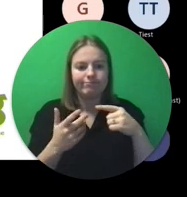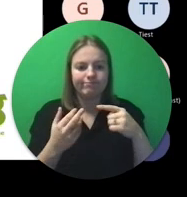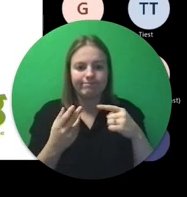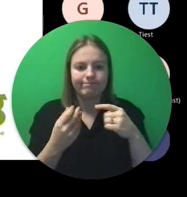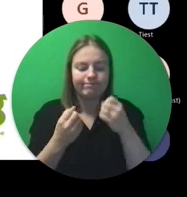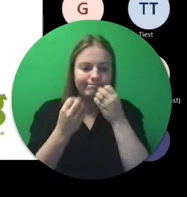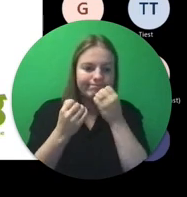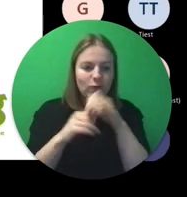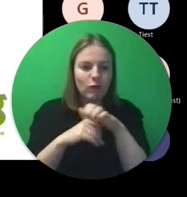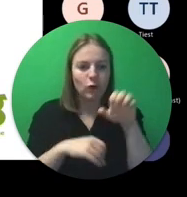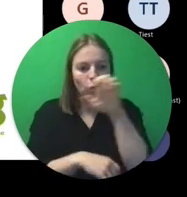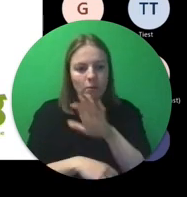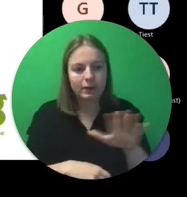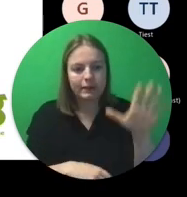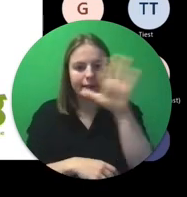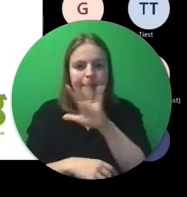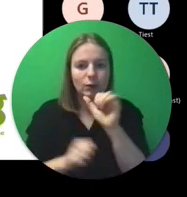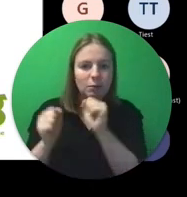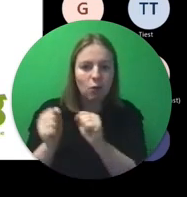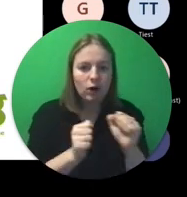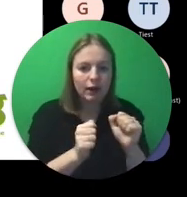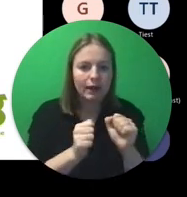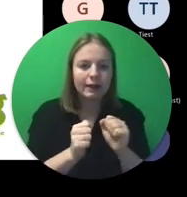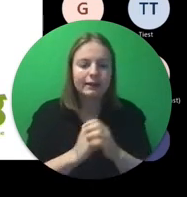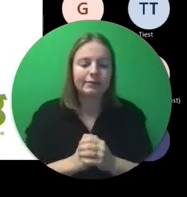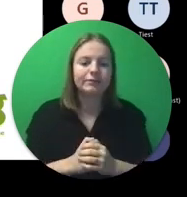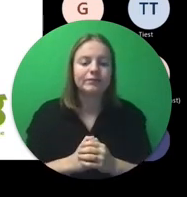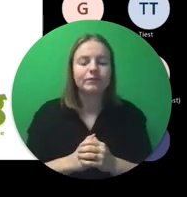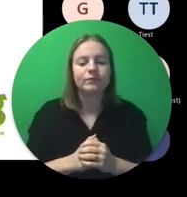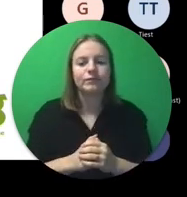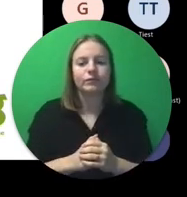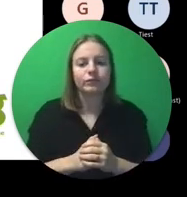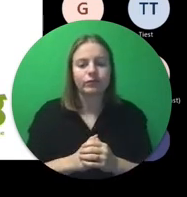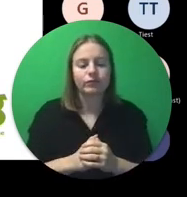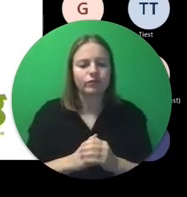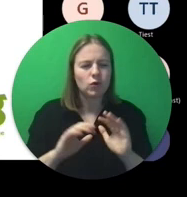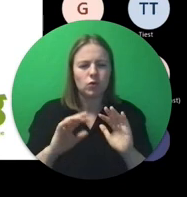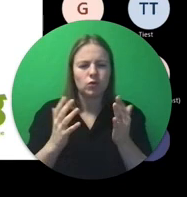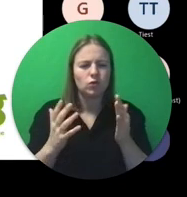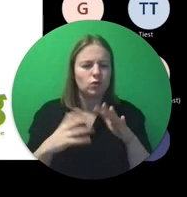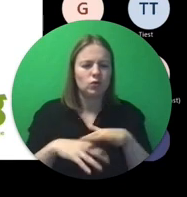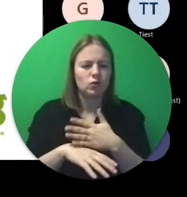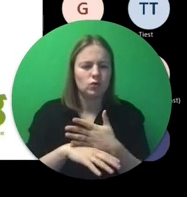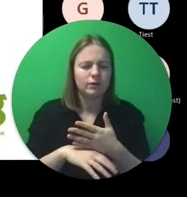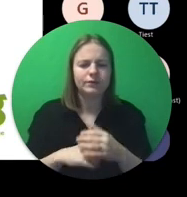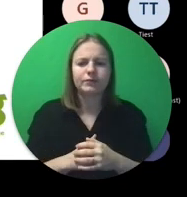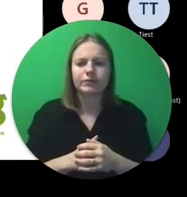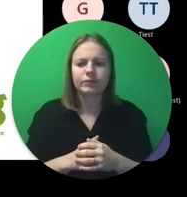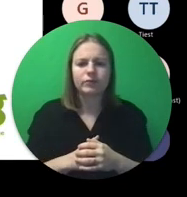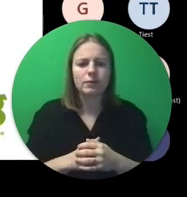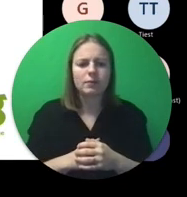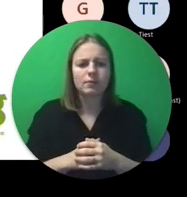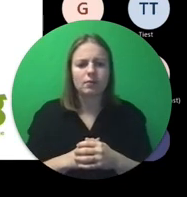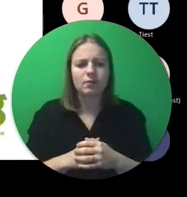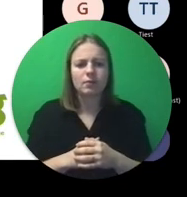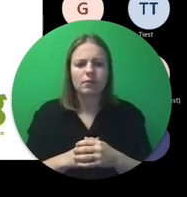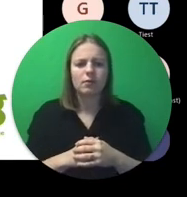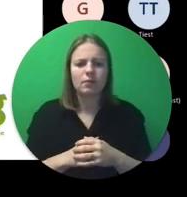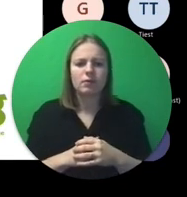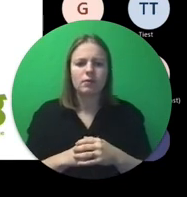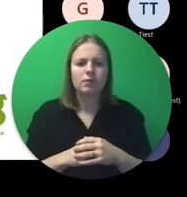bij keuzeprofessionals in Vlaanderen. Hoe doen wij dat? Dat loopt via